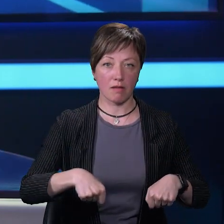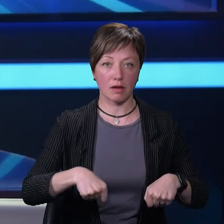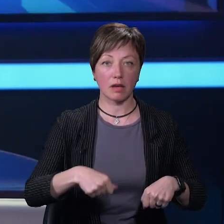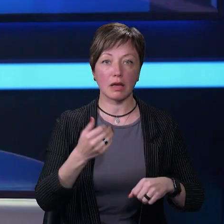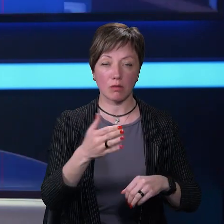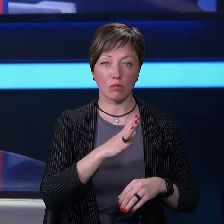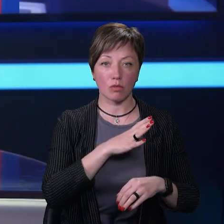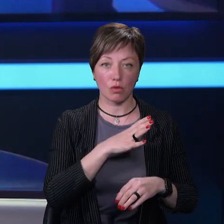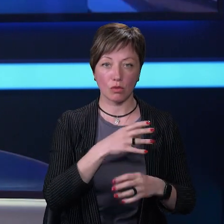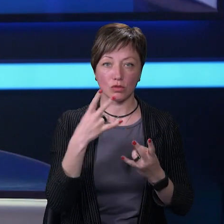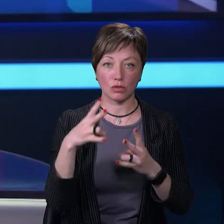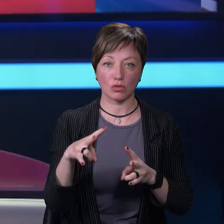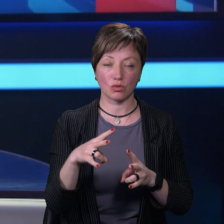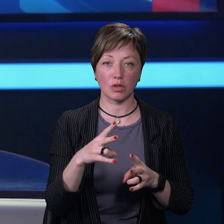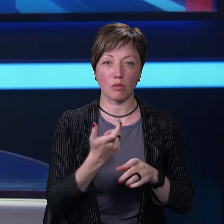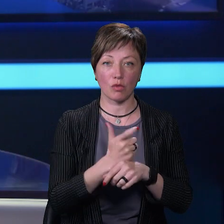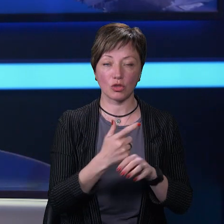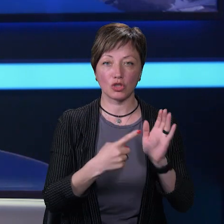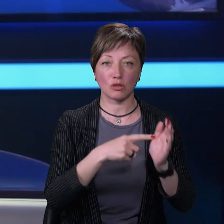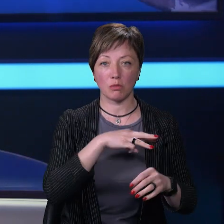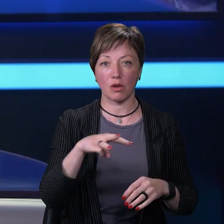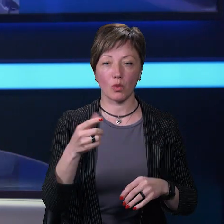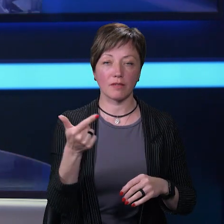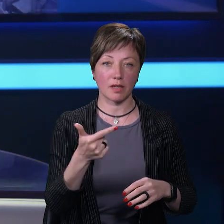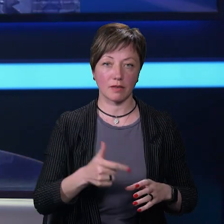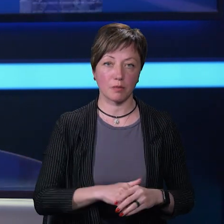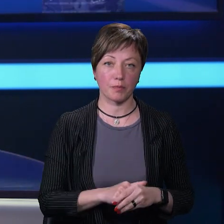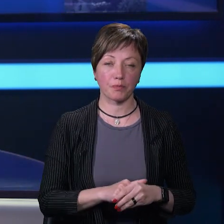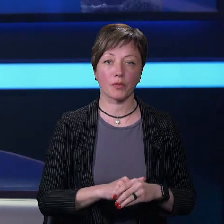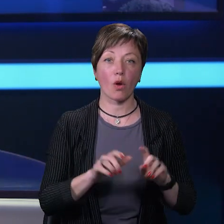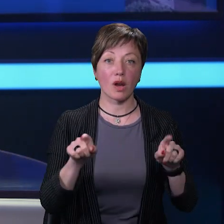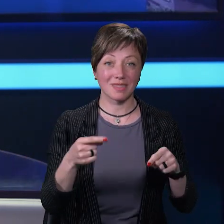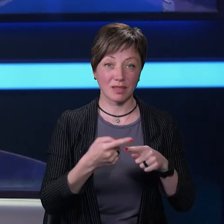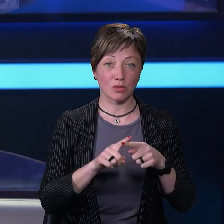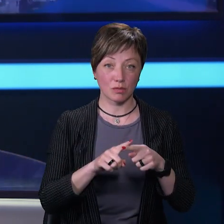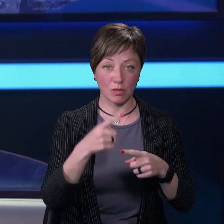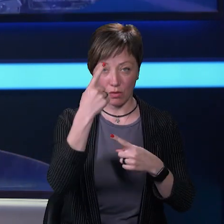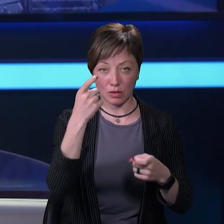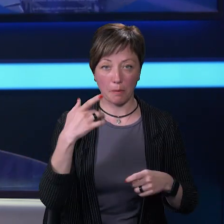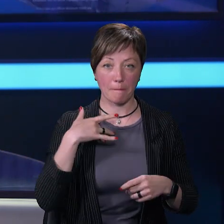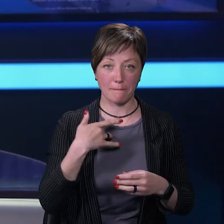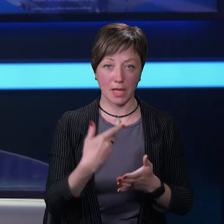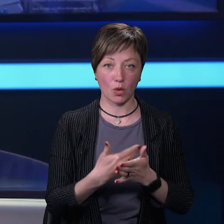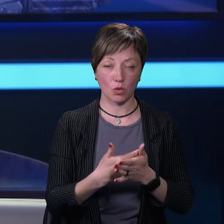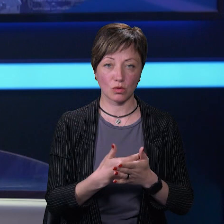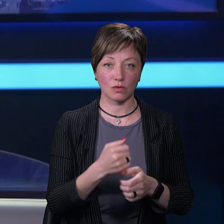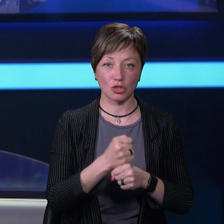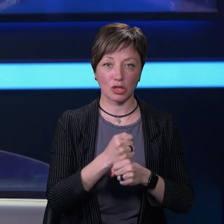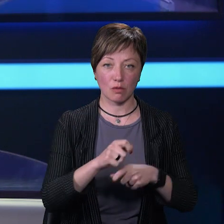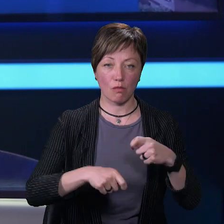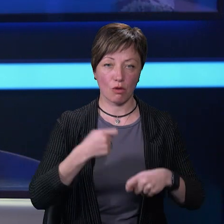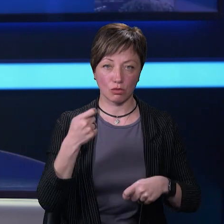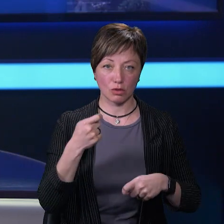адже їм було завдано шкоди на понад 6 мільйонів гривень. Організаторам вже оголосили про підозру у вчиненні